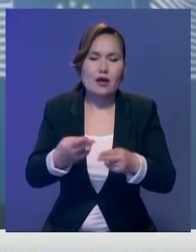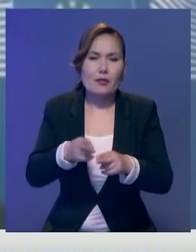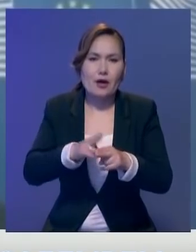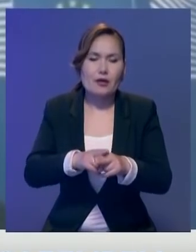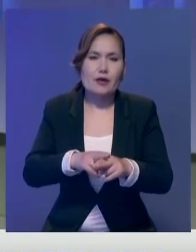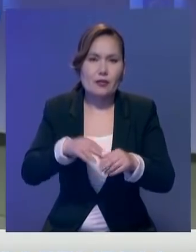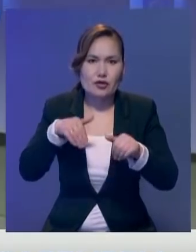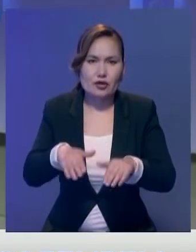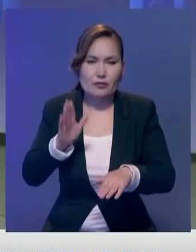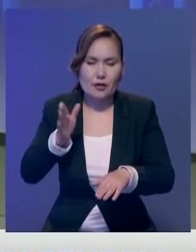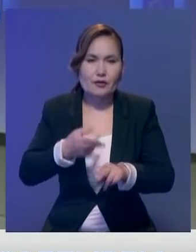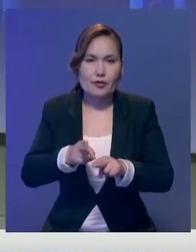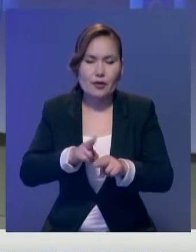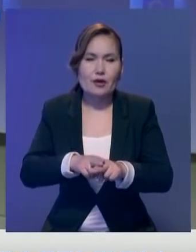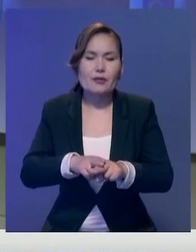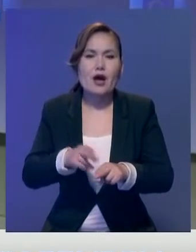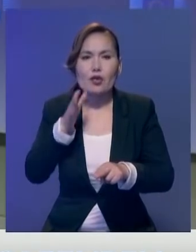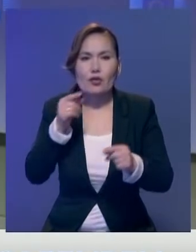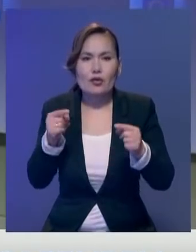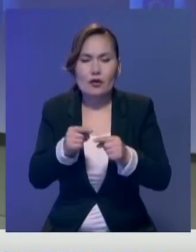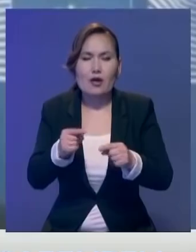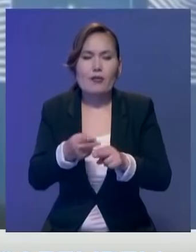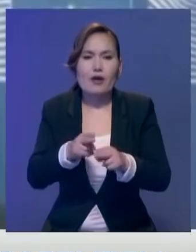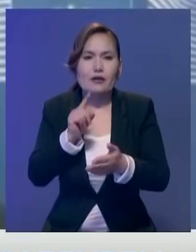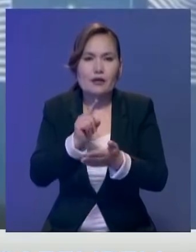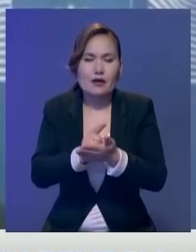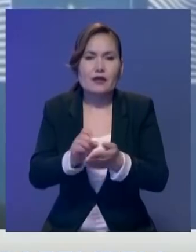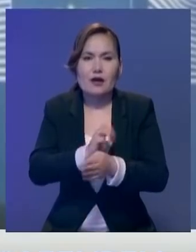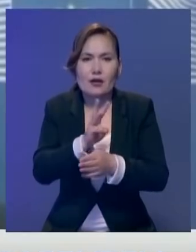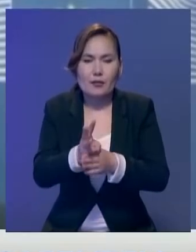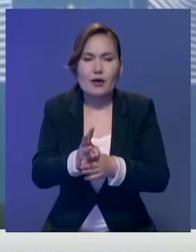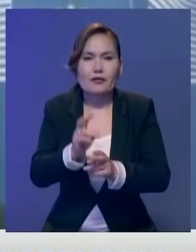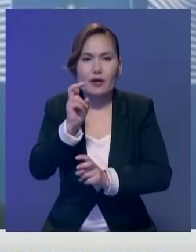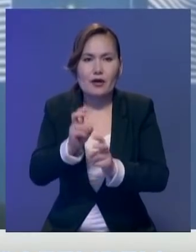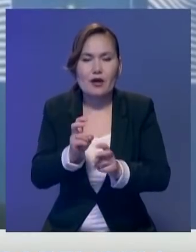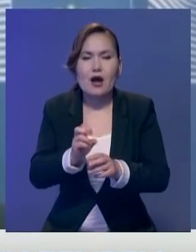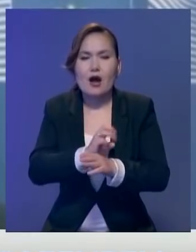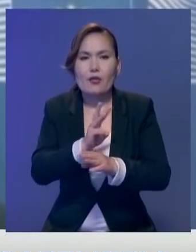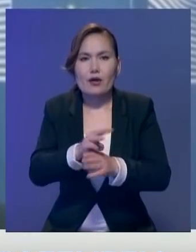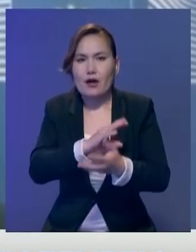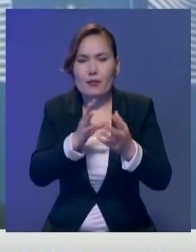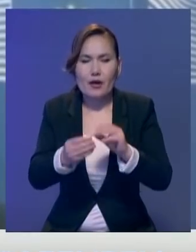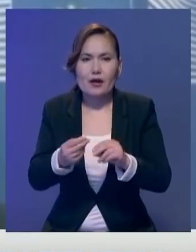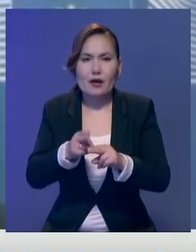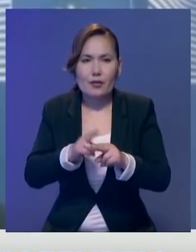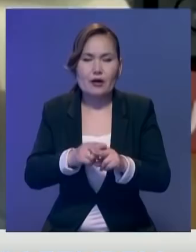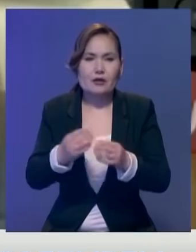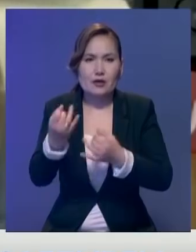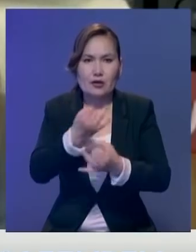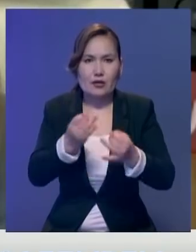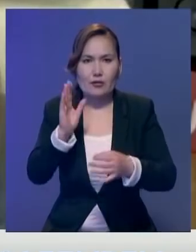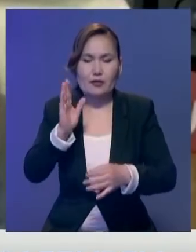отырып қабылданады. Дозаларда дергезінде жеткіз өйді қамтамасыз ету үшін әзірге барлық нұсқаларда қарастырамыз.